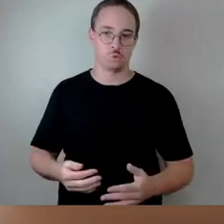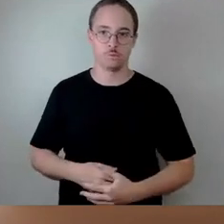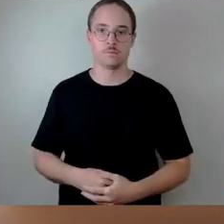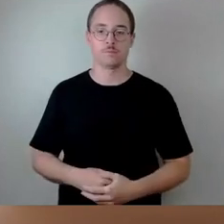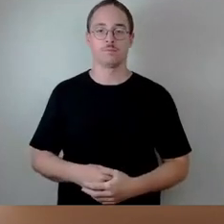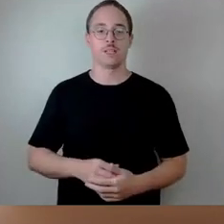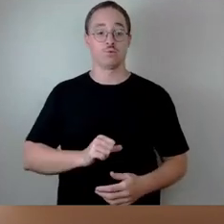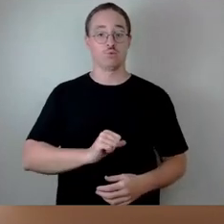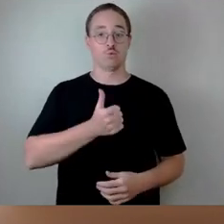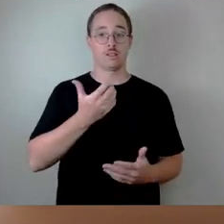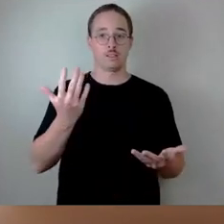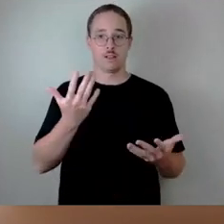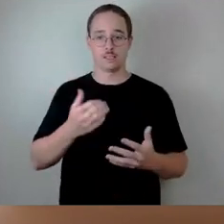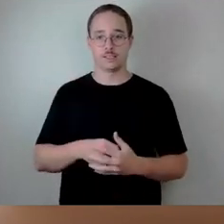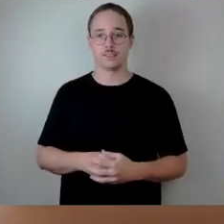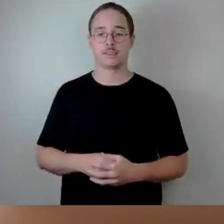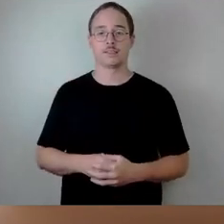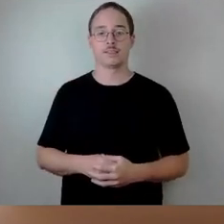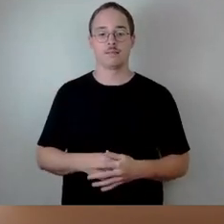des Eingangs oder der Vorstellung,